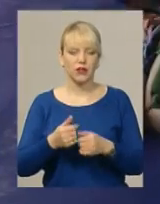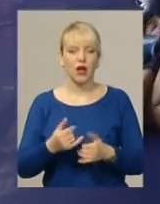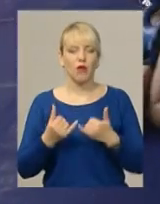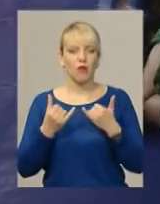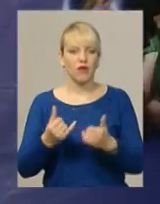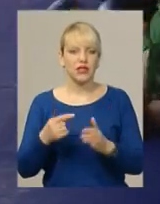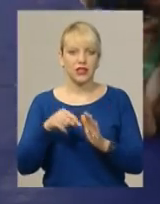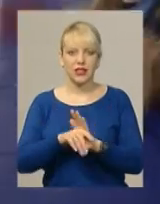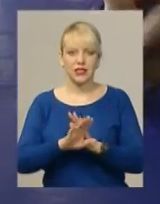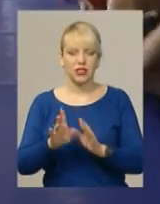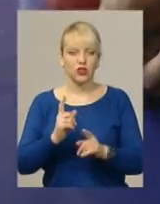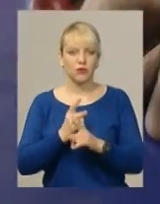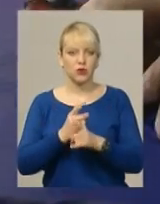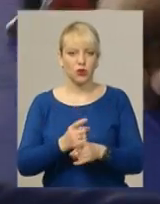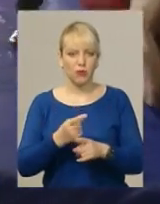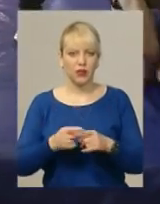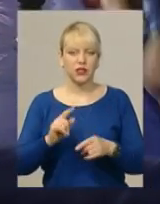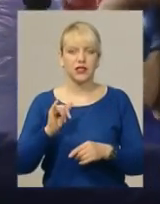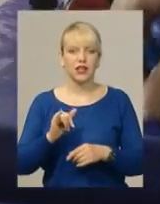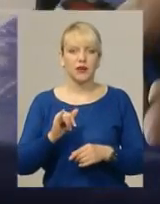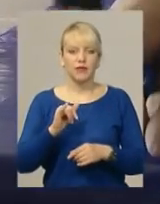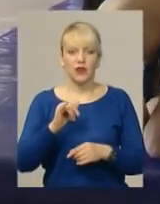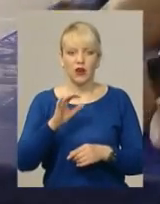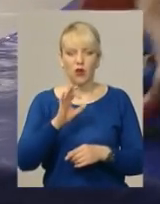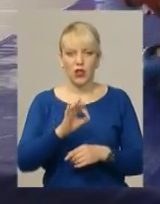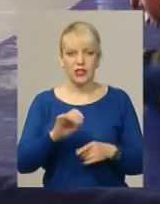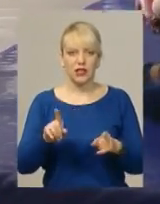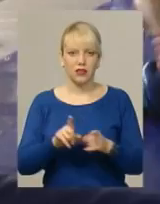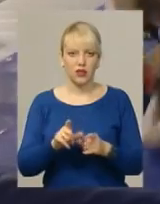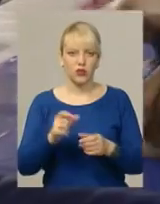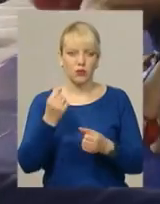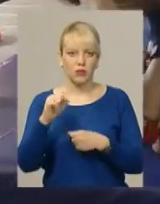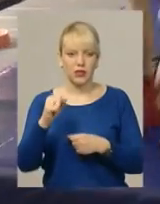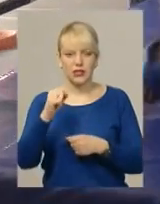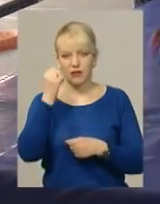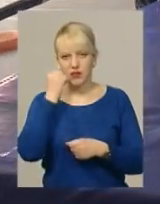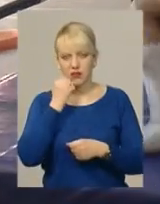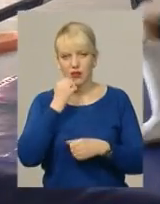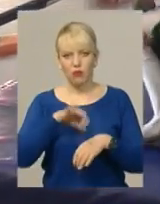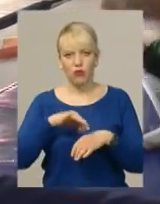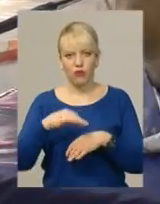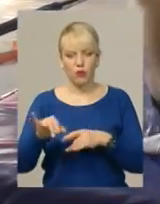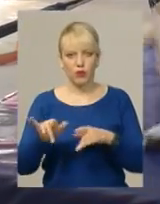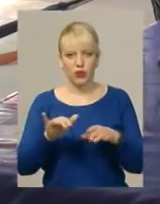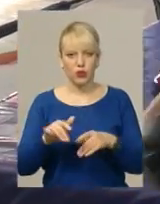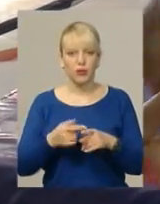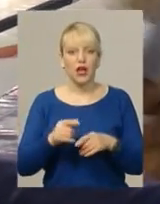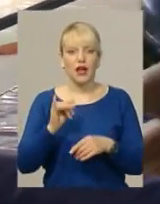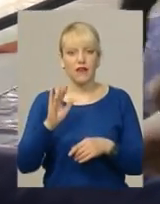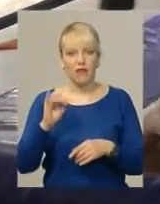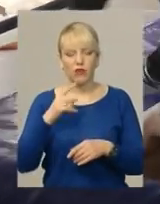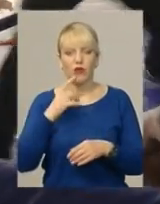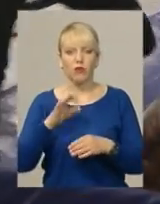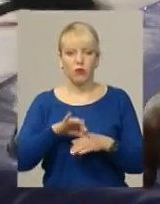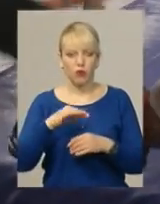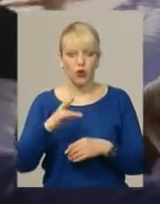переможець цього бою. Олександр здолав свого суперника Івана Гершанікова теж больовим прийомом. Іван, стверджує, було боляче, але саме за цю реалістичність